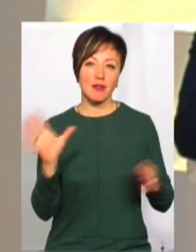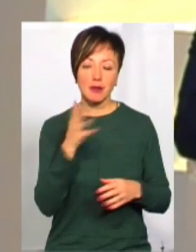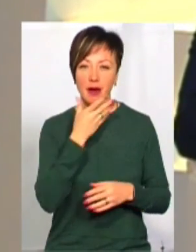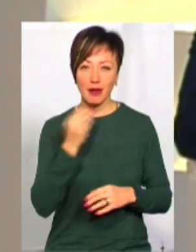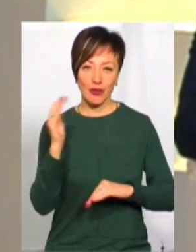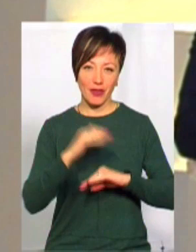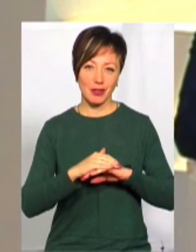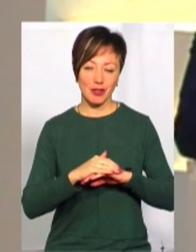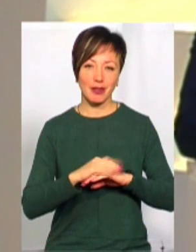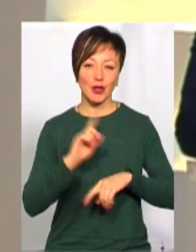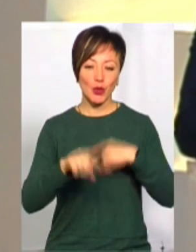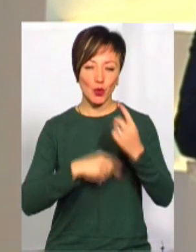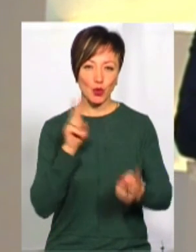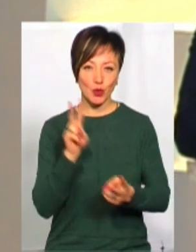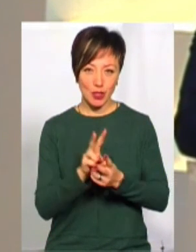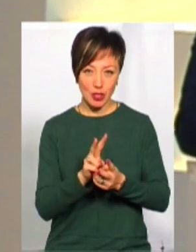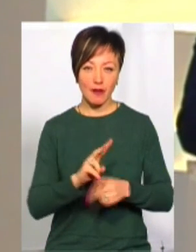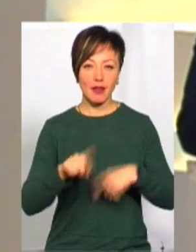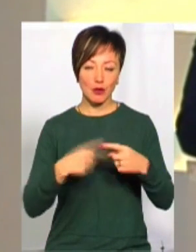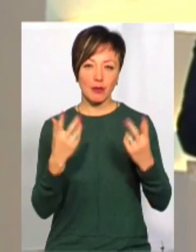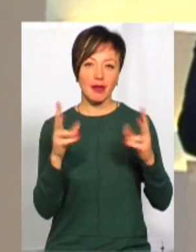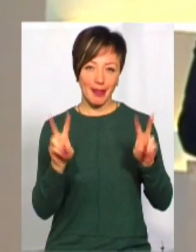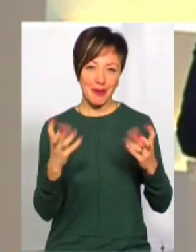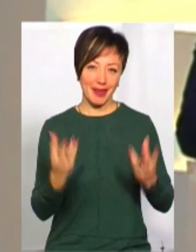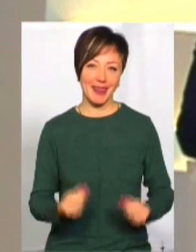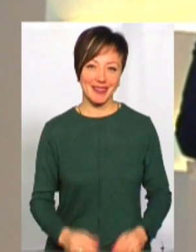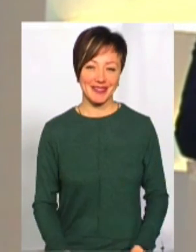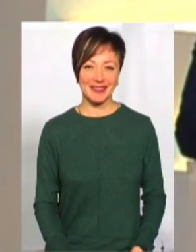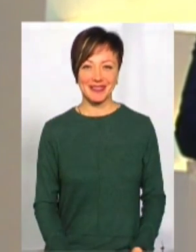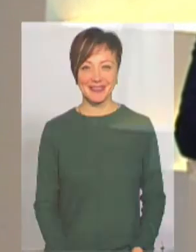всім гарного вечора та до зустрічі у наступній темі дня.